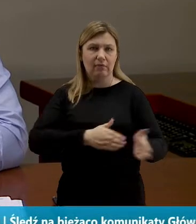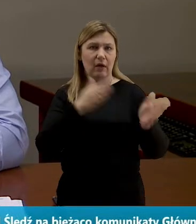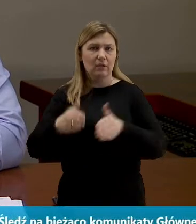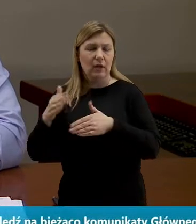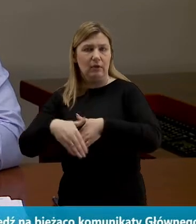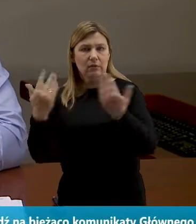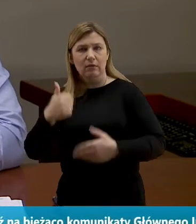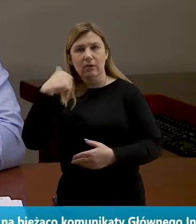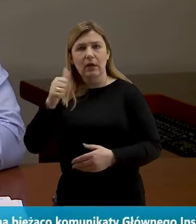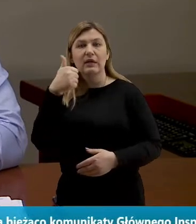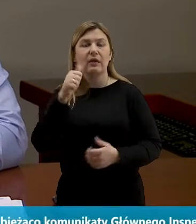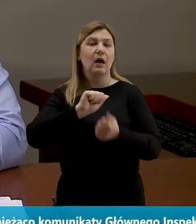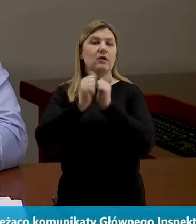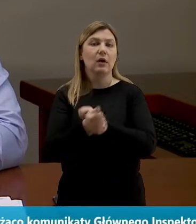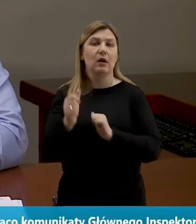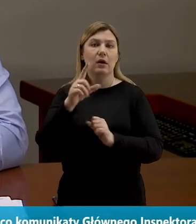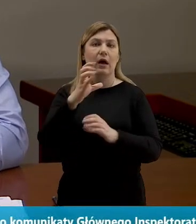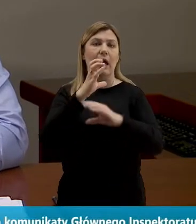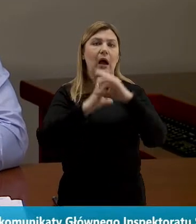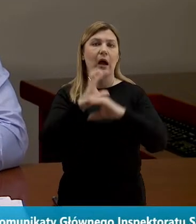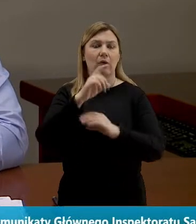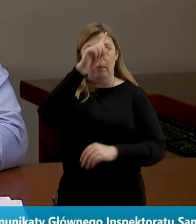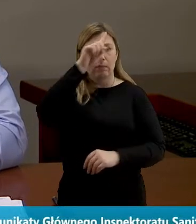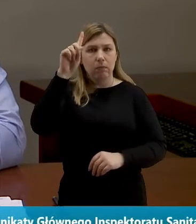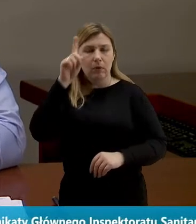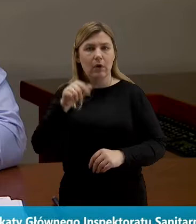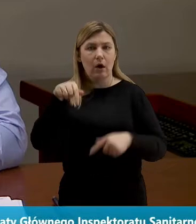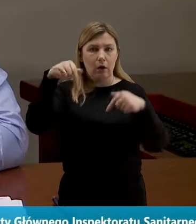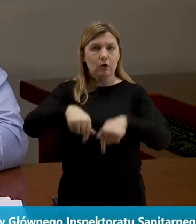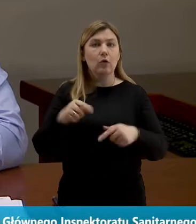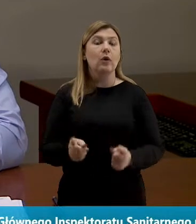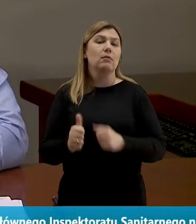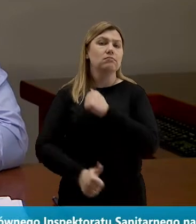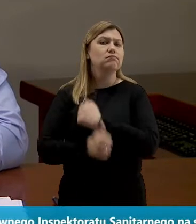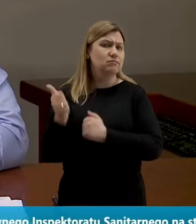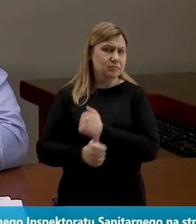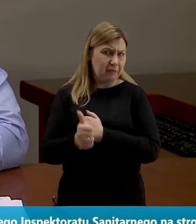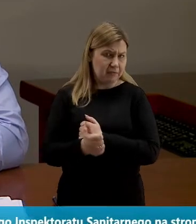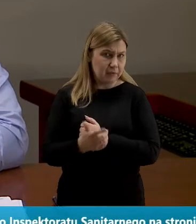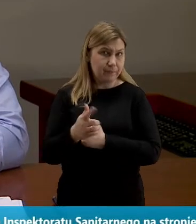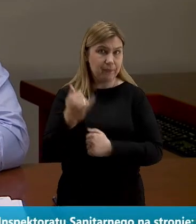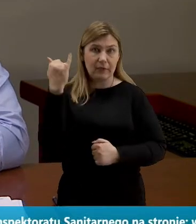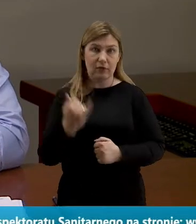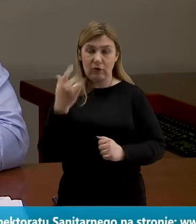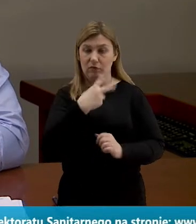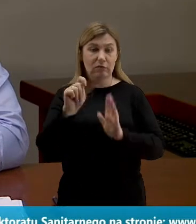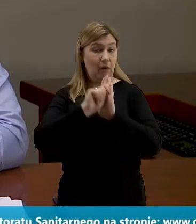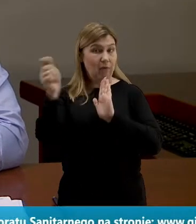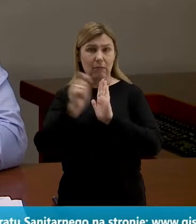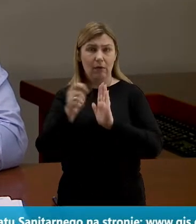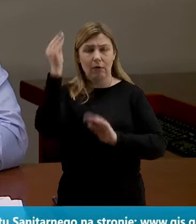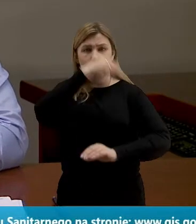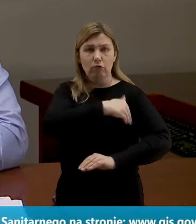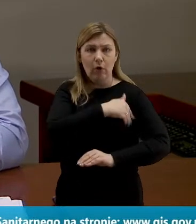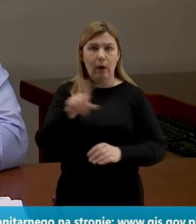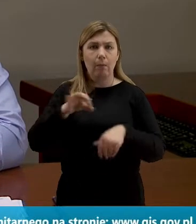i tygodniach. Jedyna zmiana dotyczy komunikacji publicznej. Tutaj z uwagi na to, że dzieci nie udają się i młodzież do szkół,